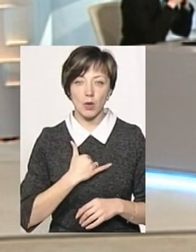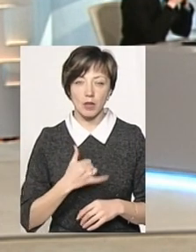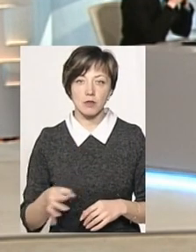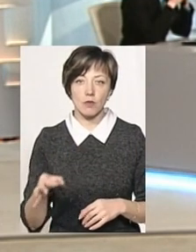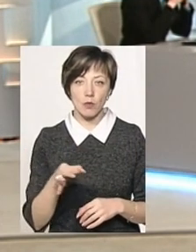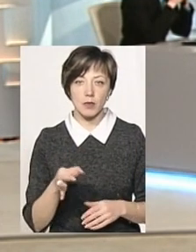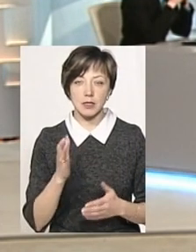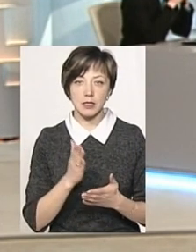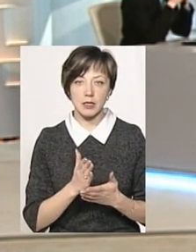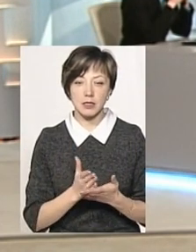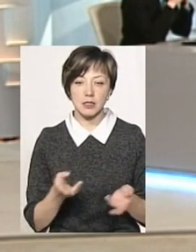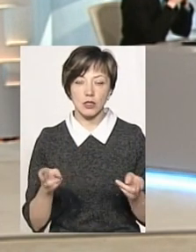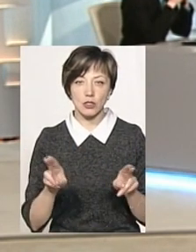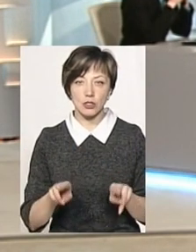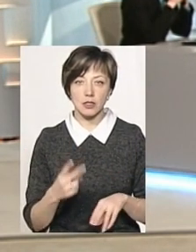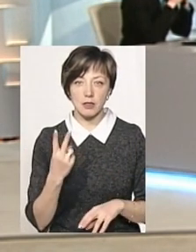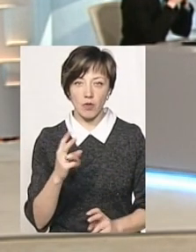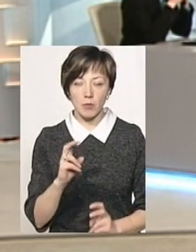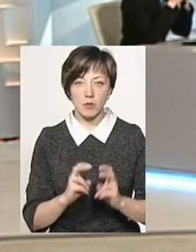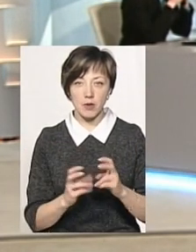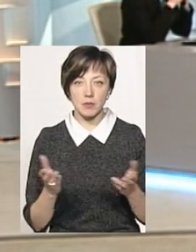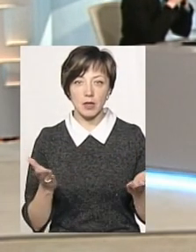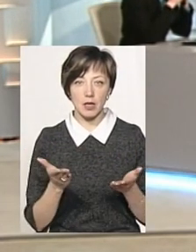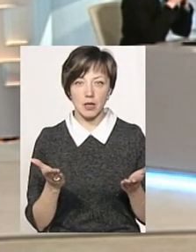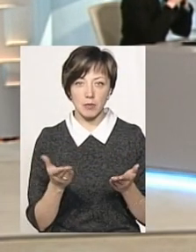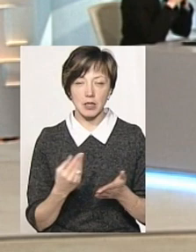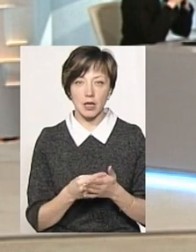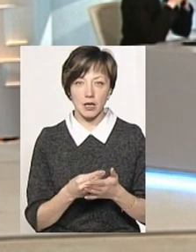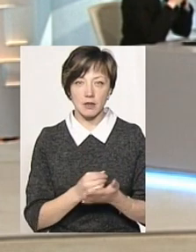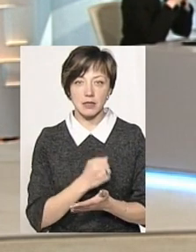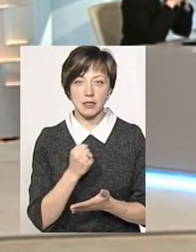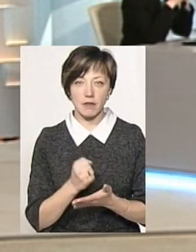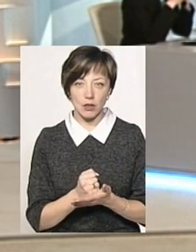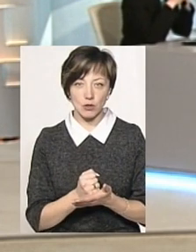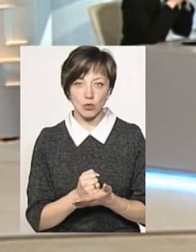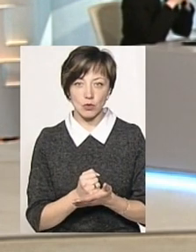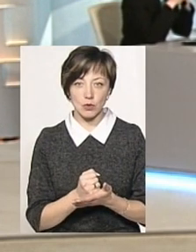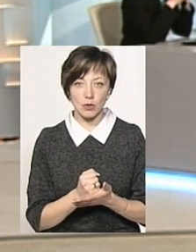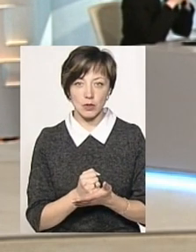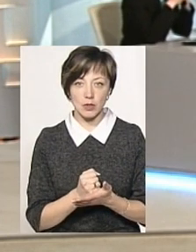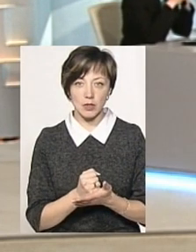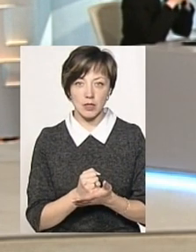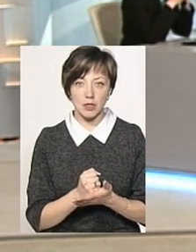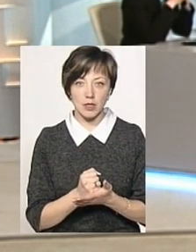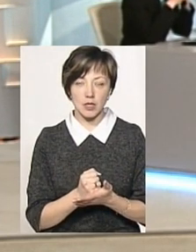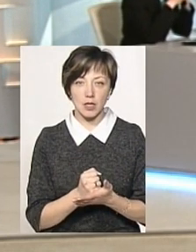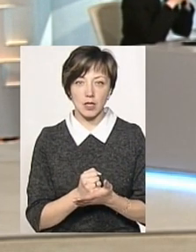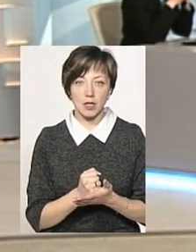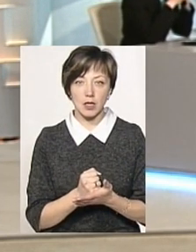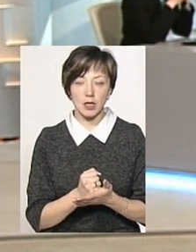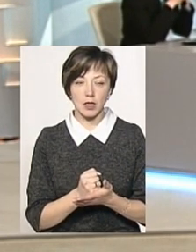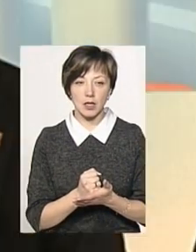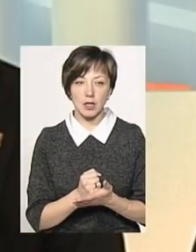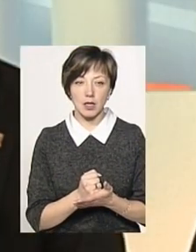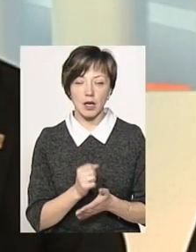нас в області лишилося тільки два підприємства, яким тарифи затверджують НКРЄКП. Тобто